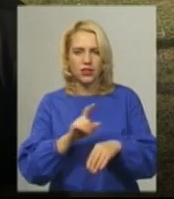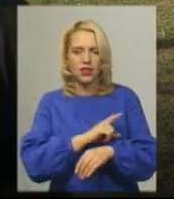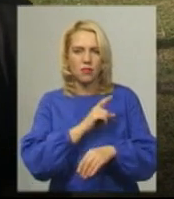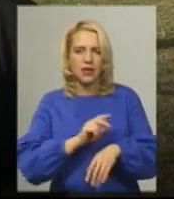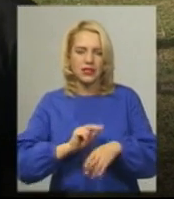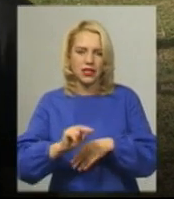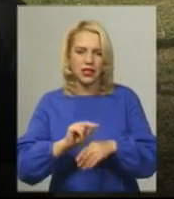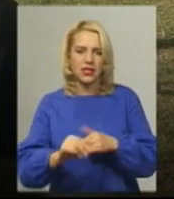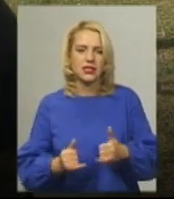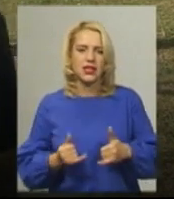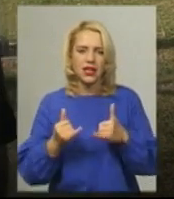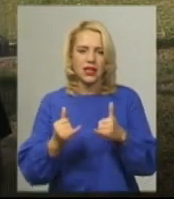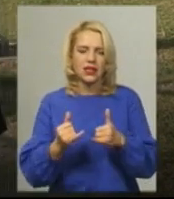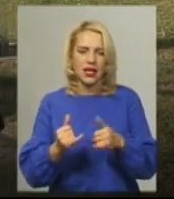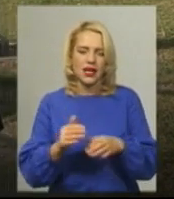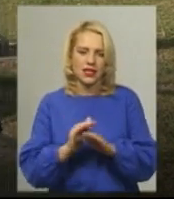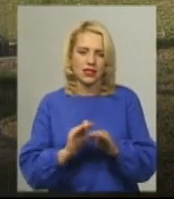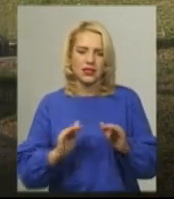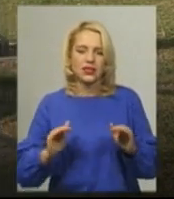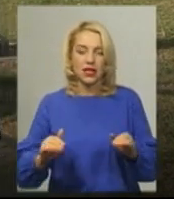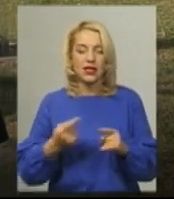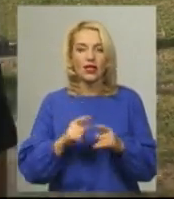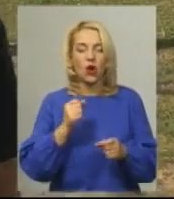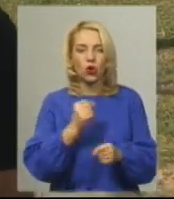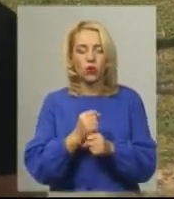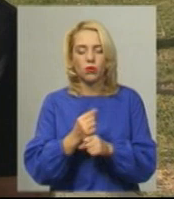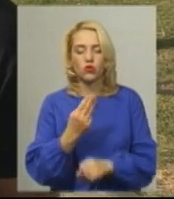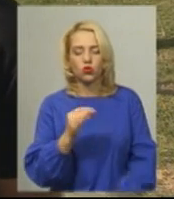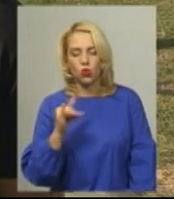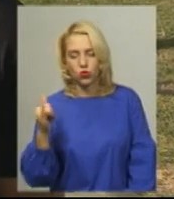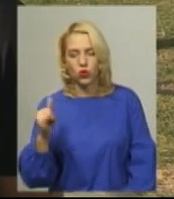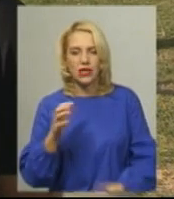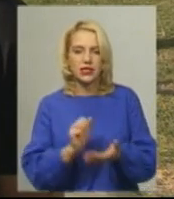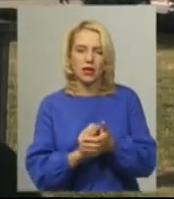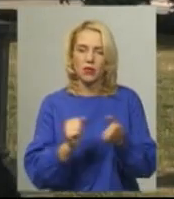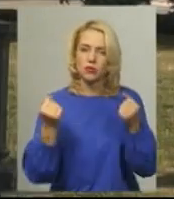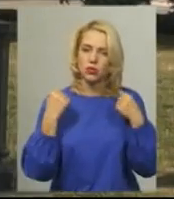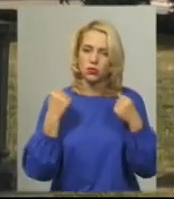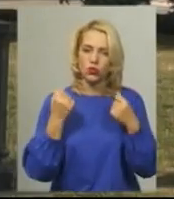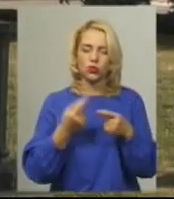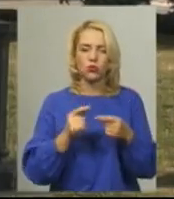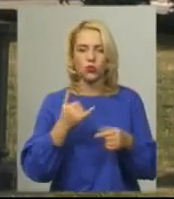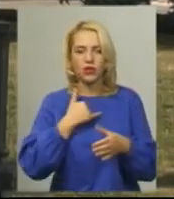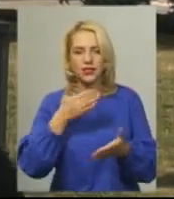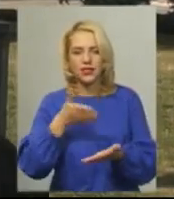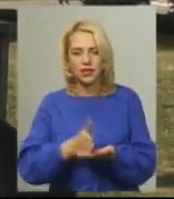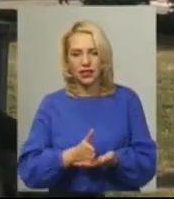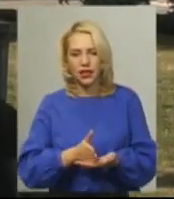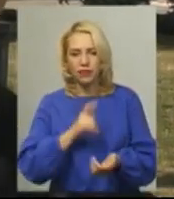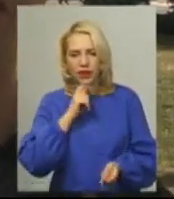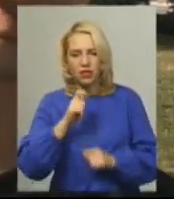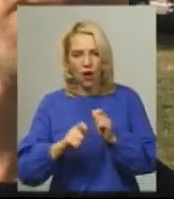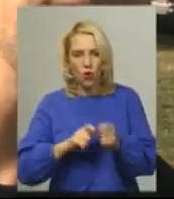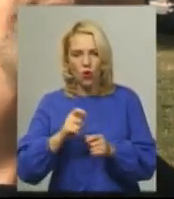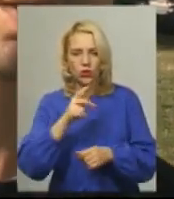для дітей. Ми робимо шоу, займаємося трошки спортом, проводимо шоу. У нас є нагороди